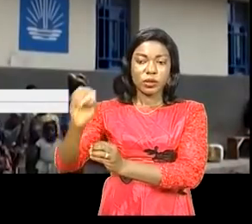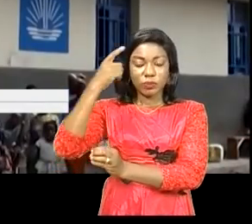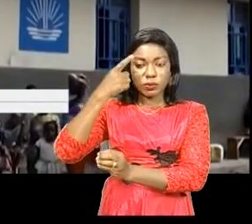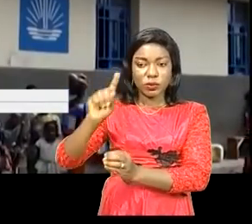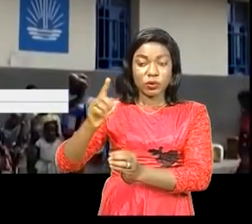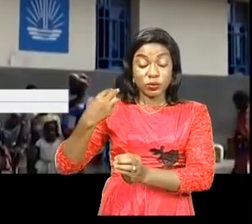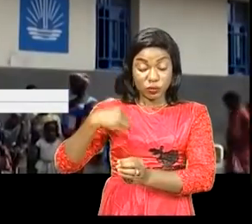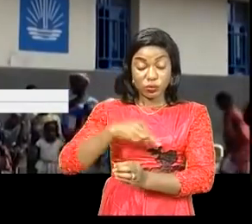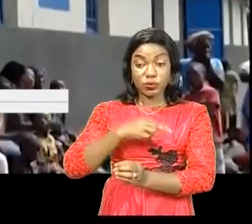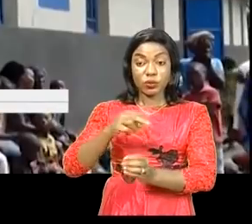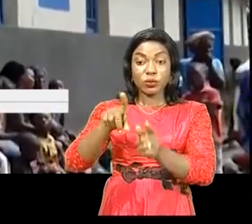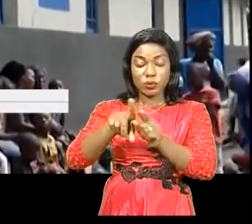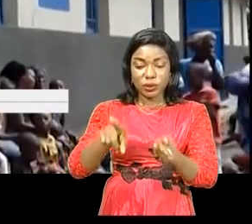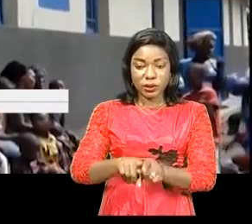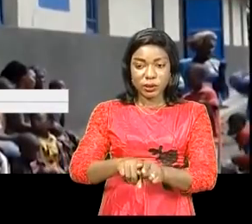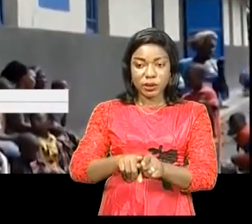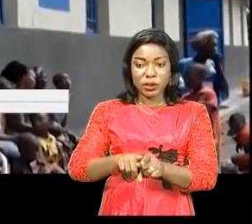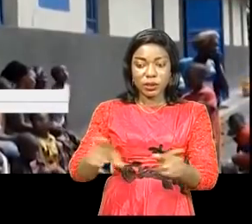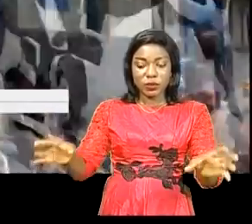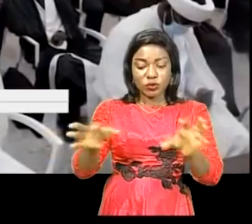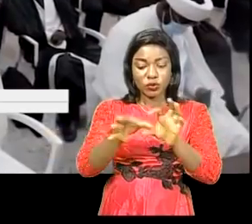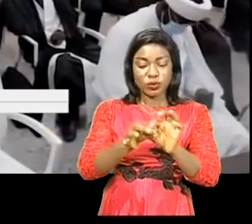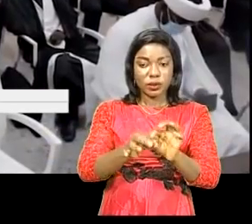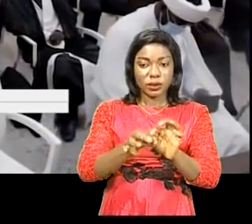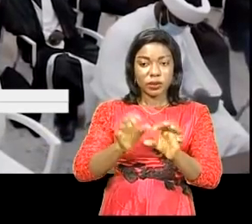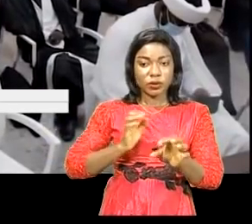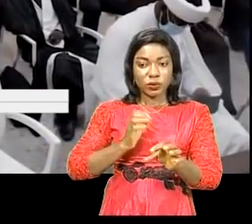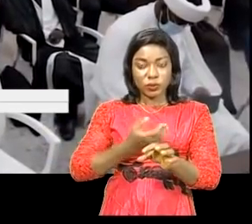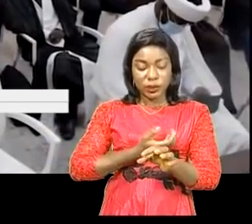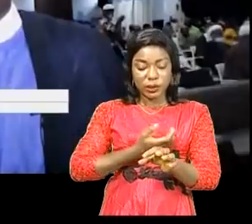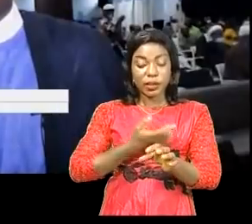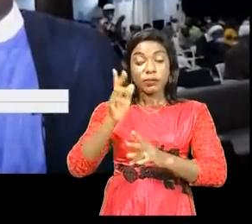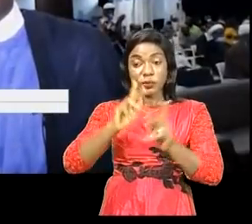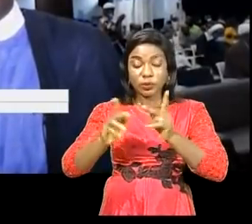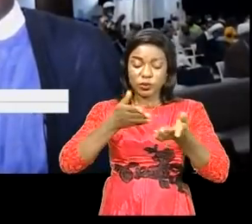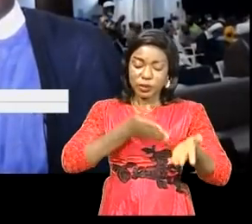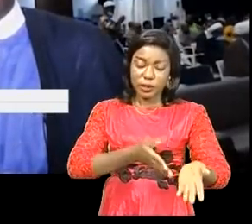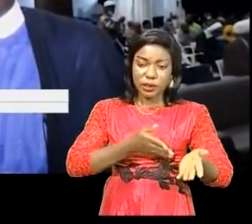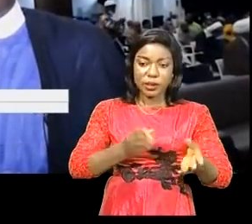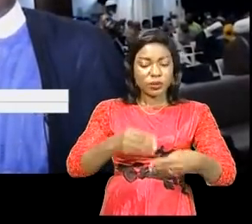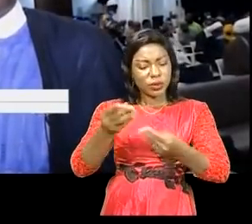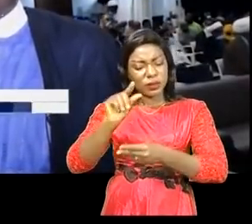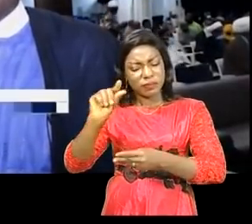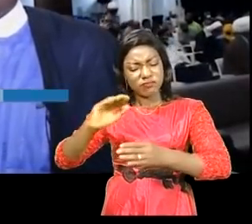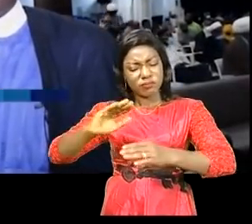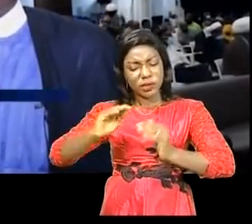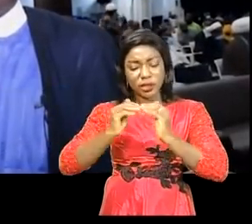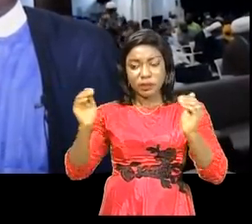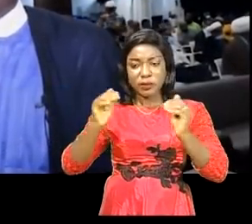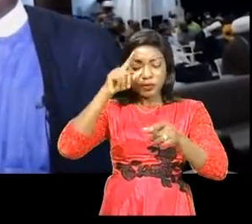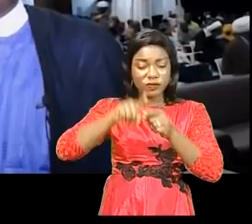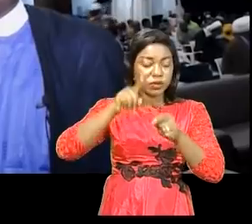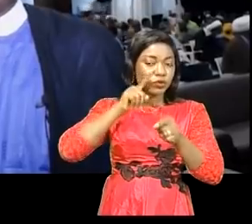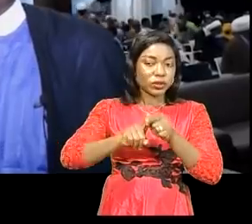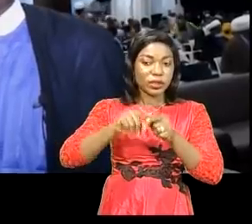que nous aussi nous puissions joindre, c'est-à-dire notre main à la pâte, pour essayer de donner un peu de réconfort à nos frères